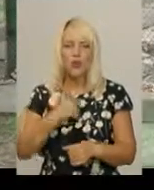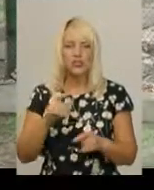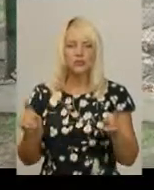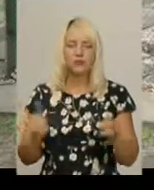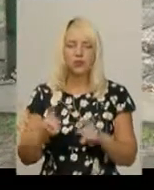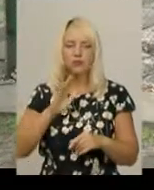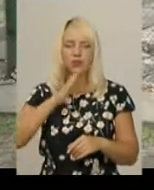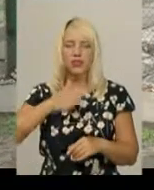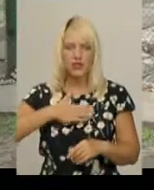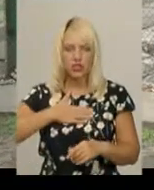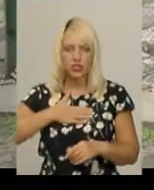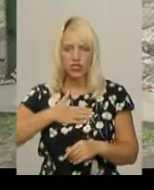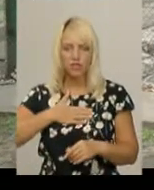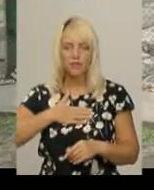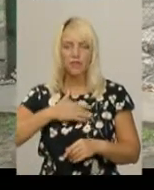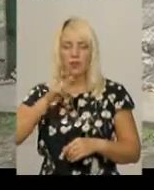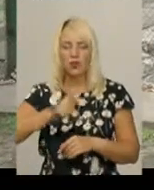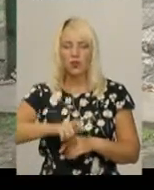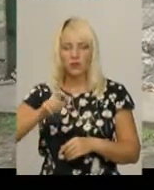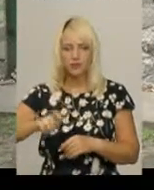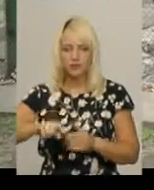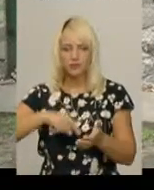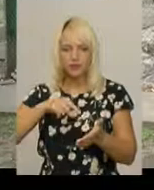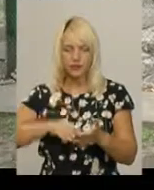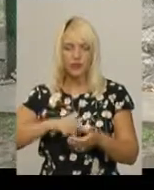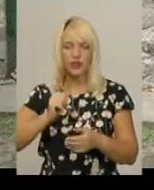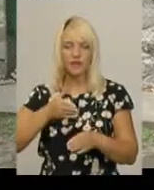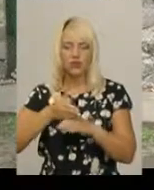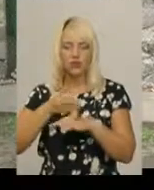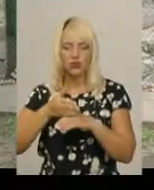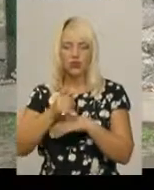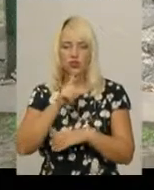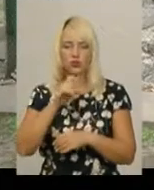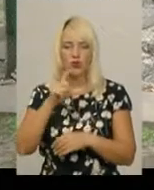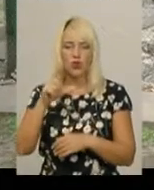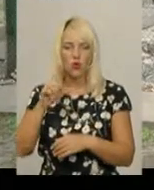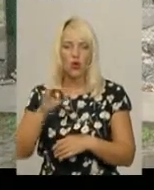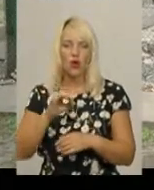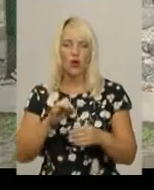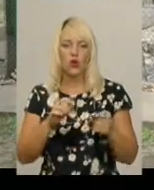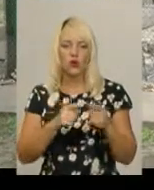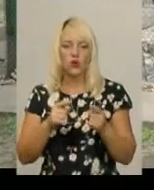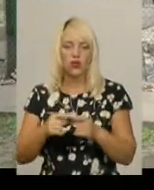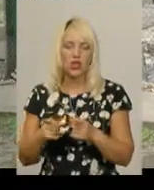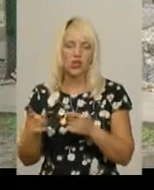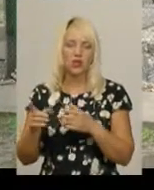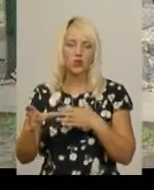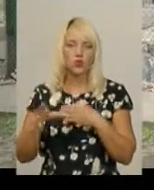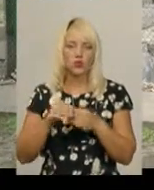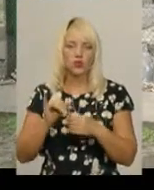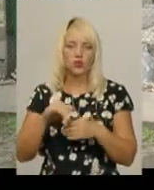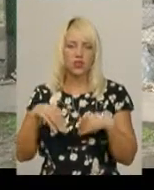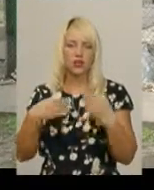наші мешканці міста і відвідувачі зоокутка долучилися і свої